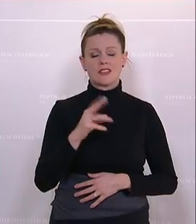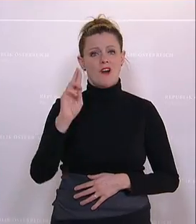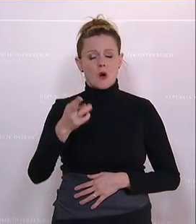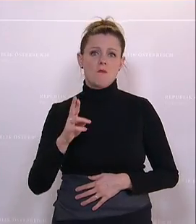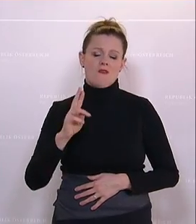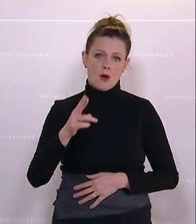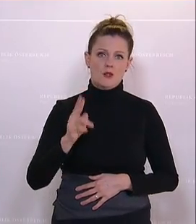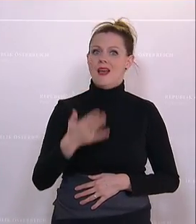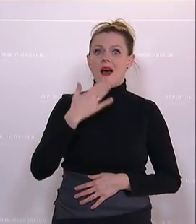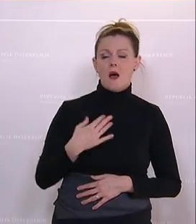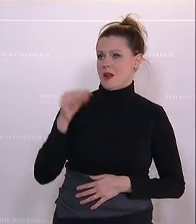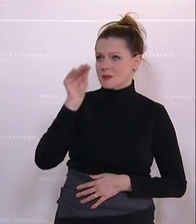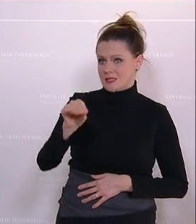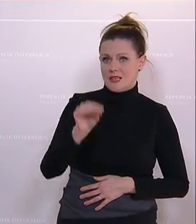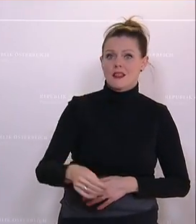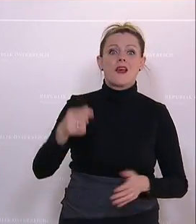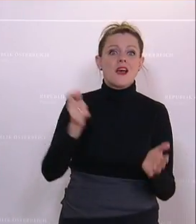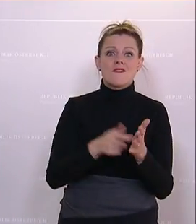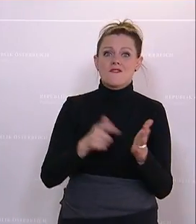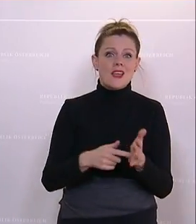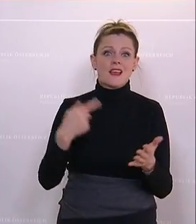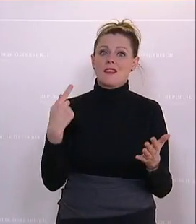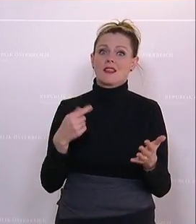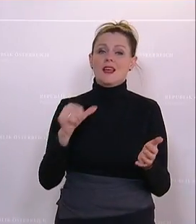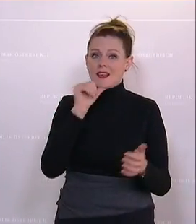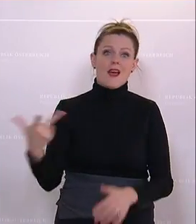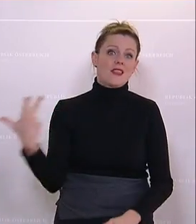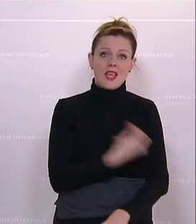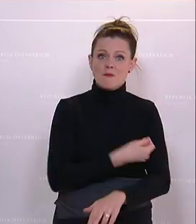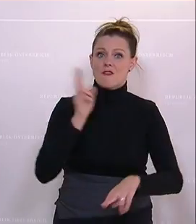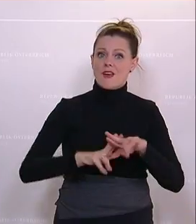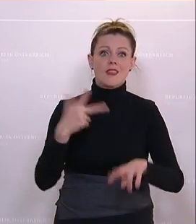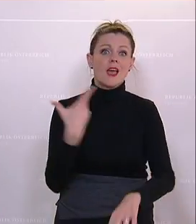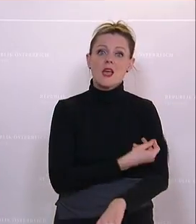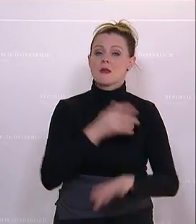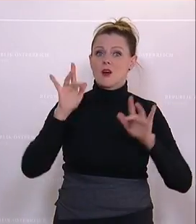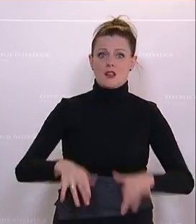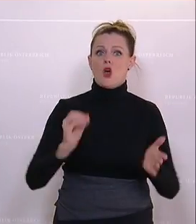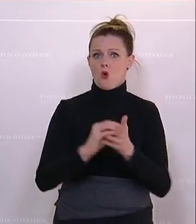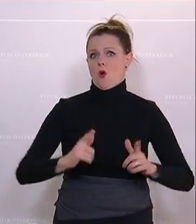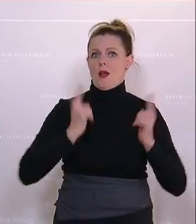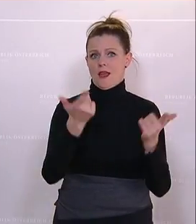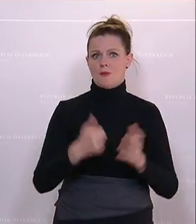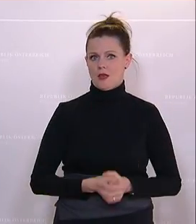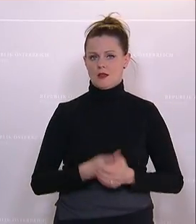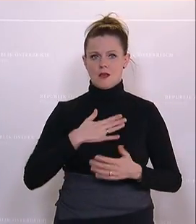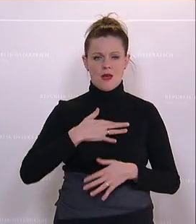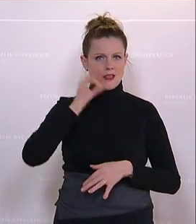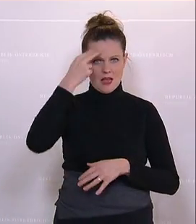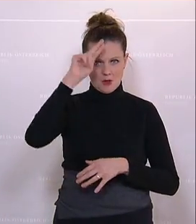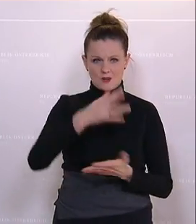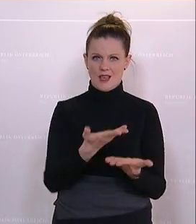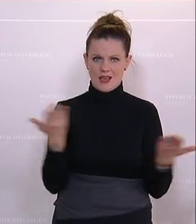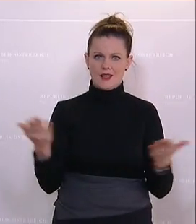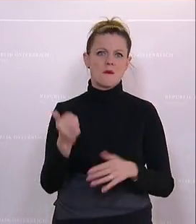Und am liebsten hätte ich gesagt, nur weil er sich nicht spritzen lassen hat. Denn hätte er die Impfung gerettet, würde er noch leben, meine Damen und Herren. Aber weil